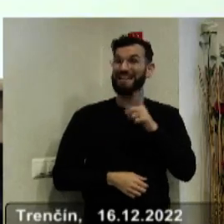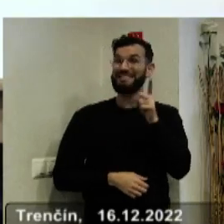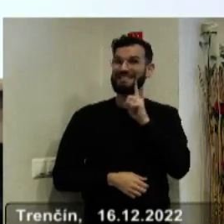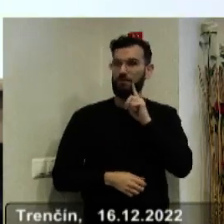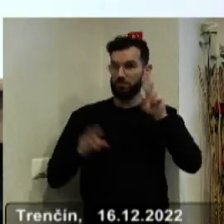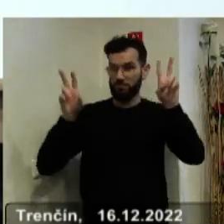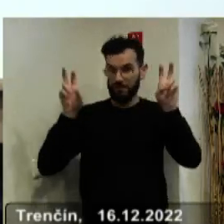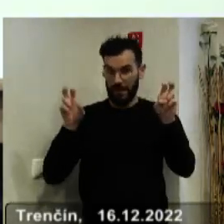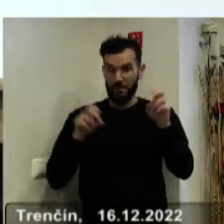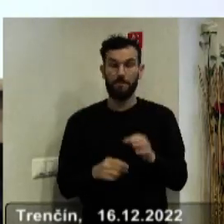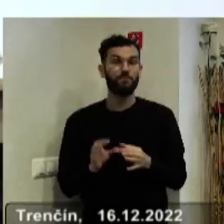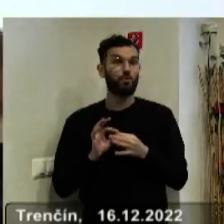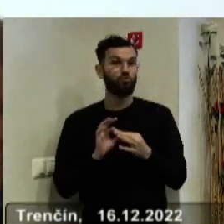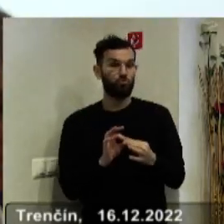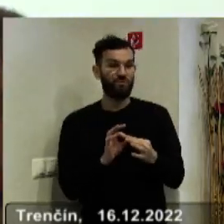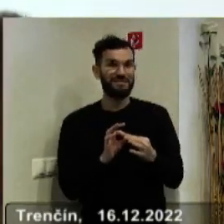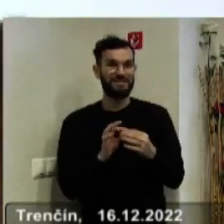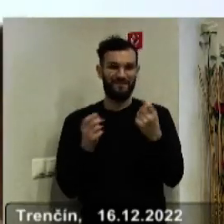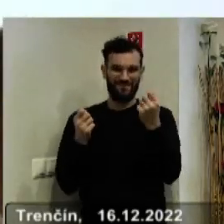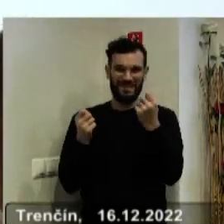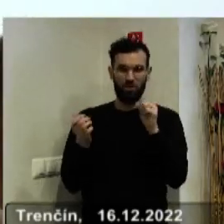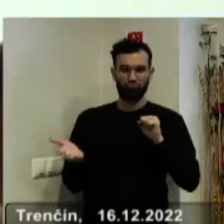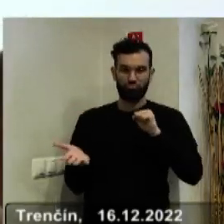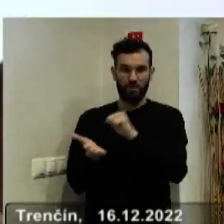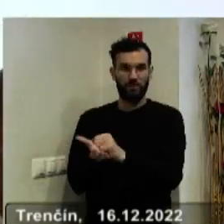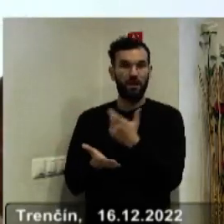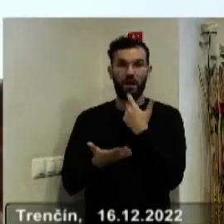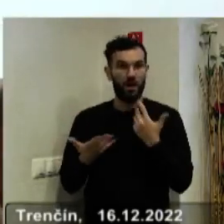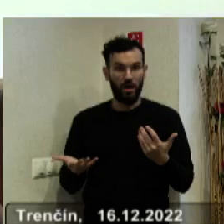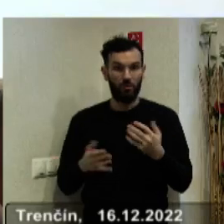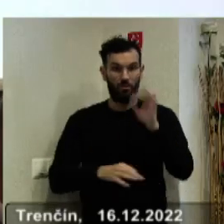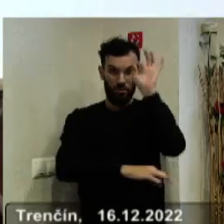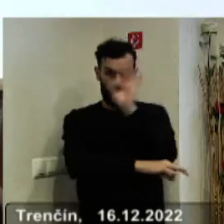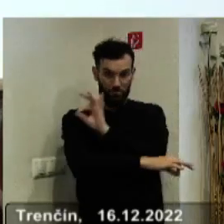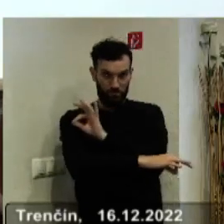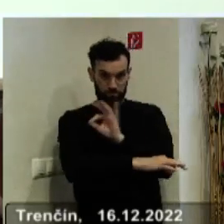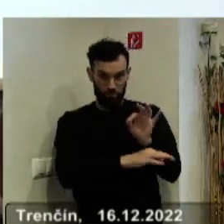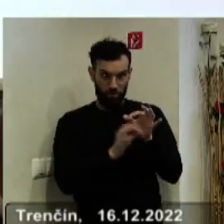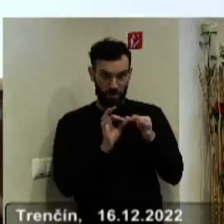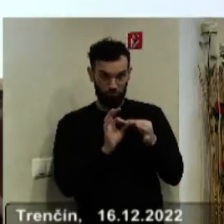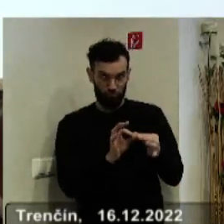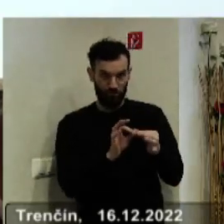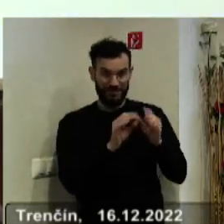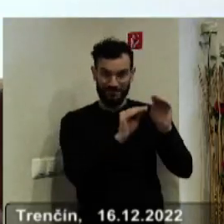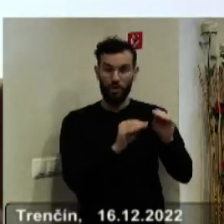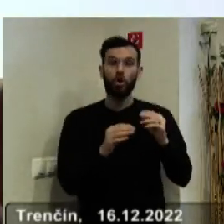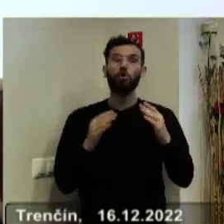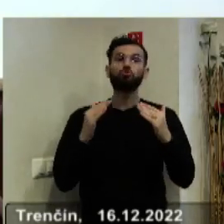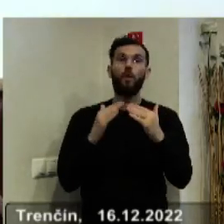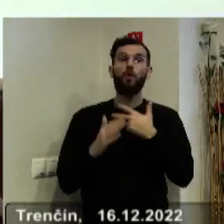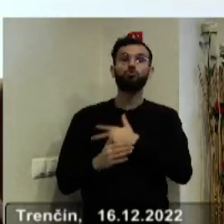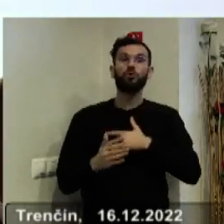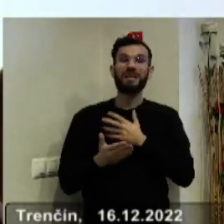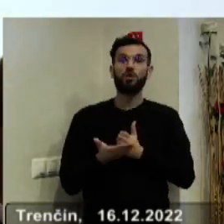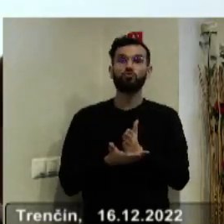zásadnej zmene v zbroji financovania, kde projekt vytvorene podmienok pre inštitucionalizáciu domov a sociálnych